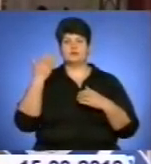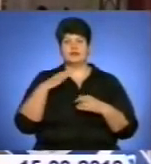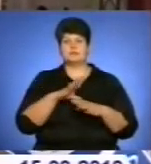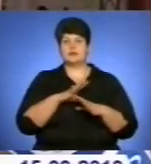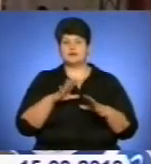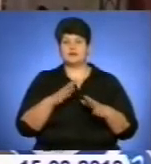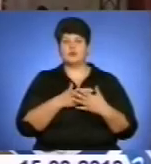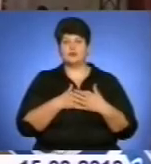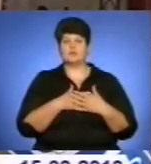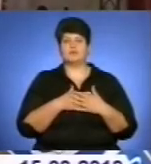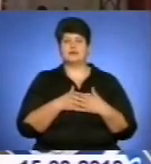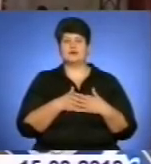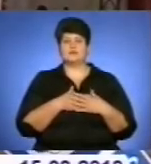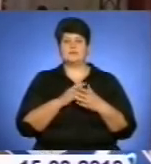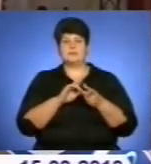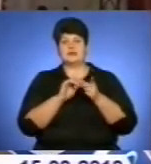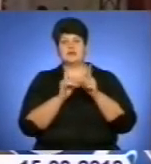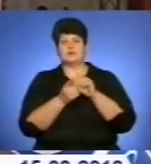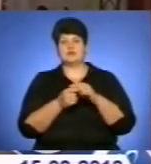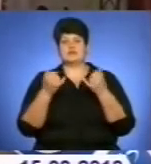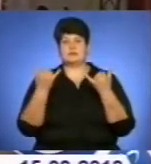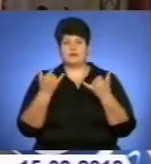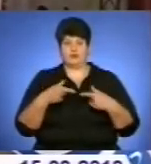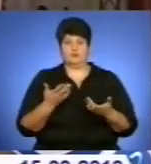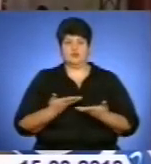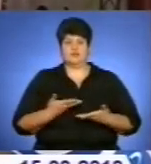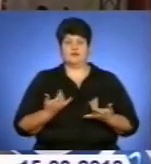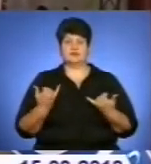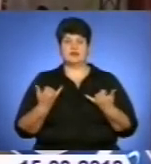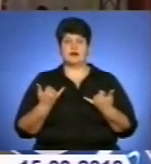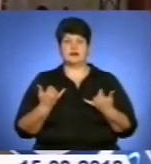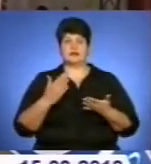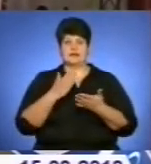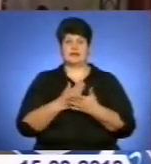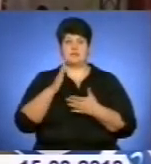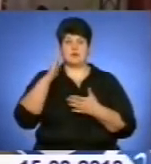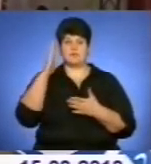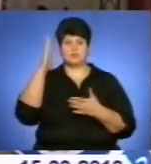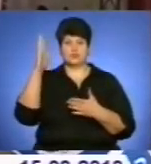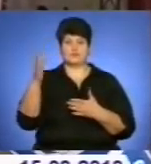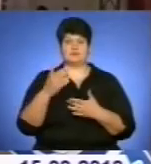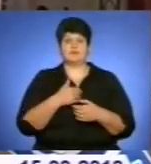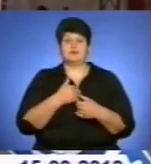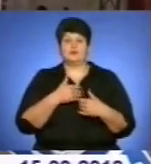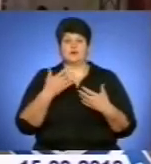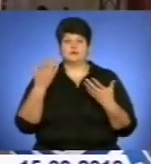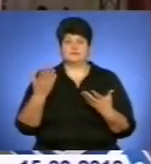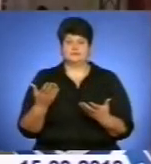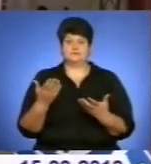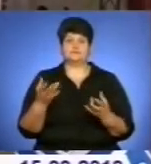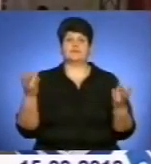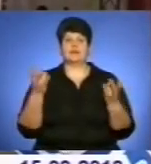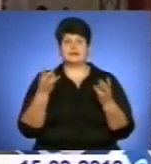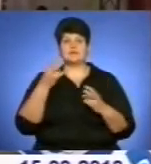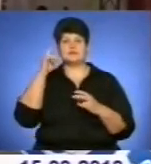наше рідне місто і саме і в процесі підготовки, і найбільше під час проведення олімпіади. Тернопіль – це місто